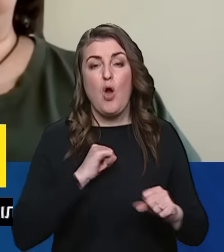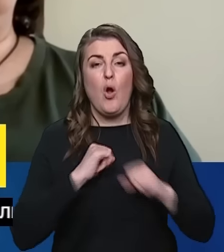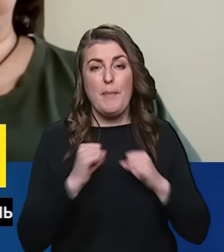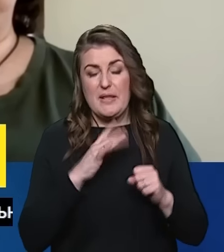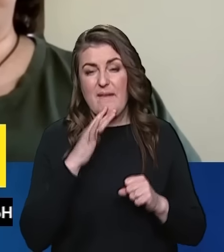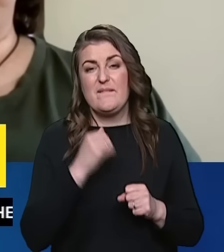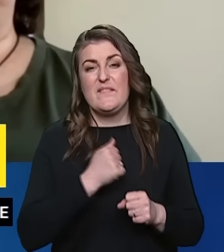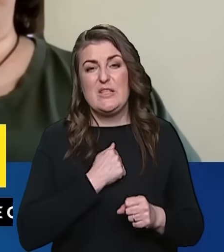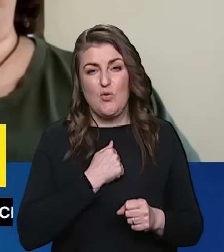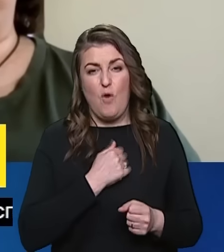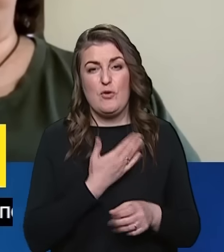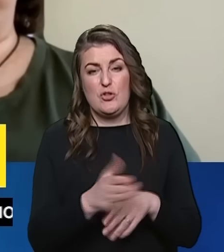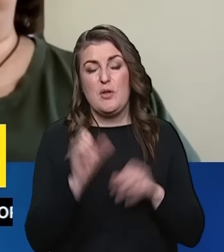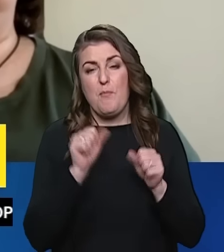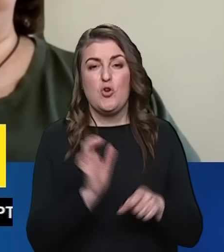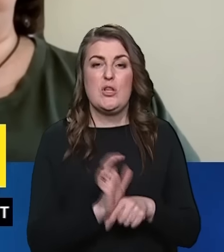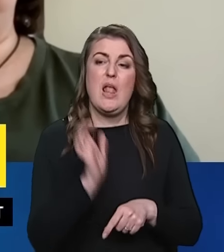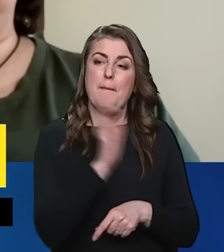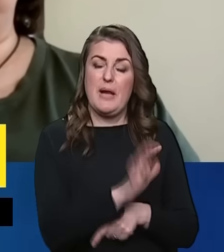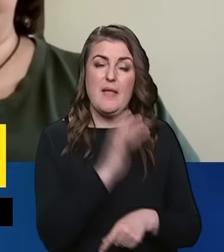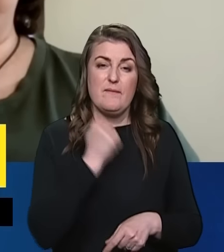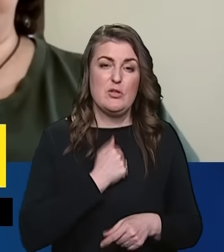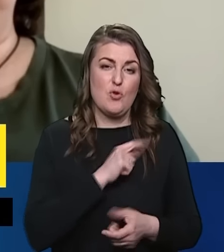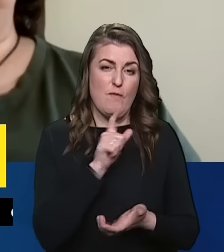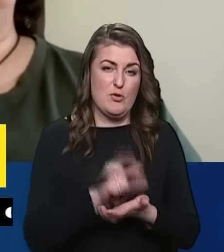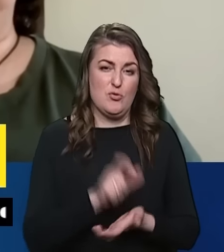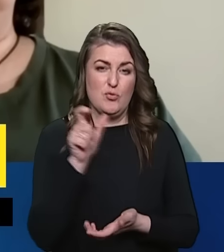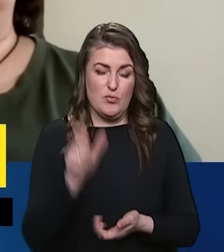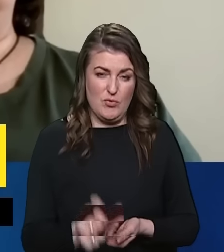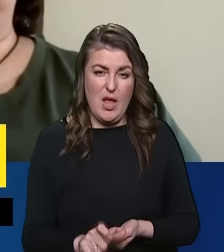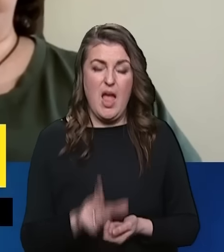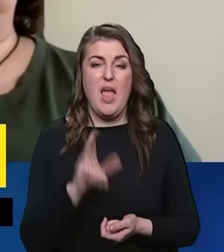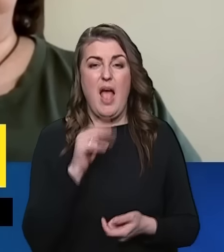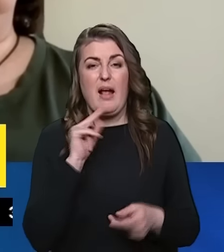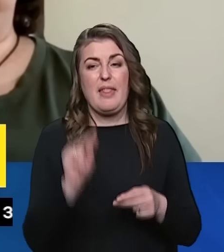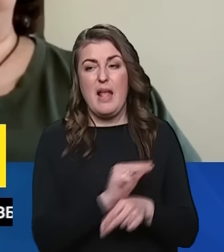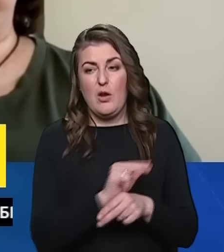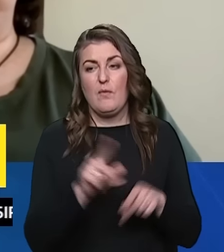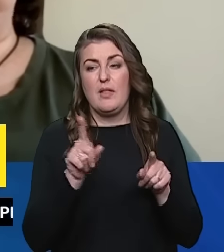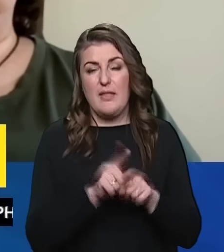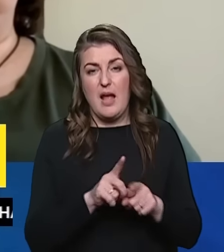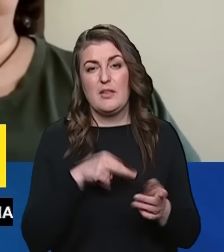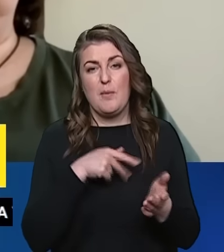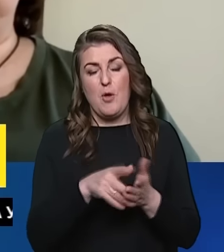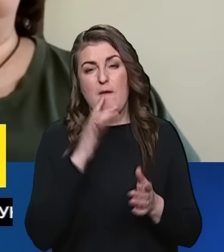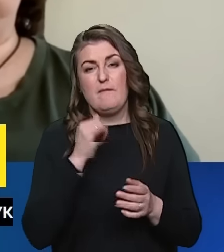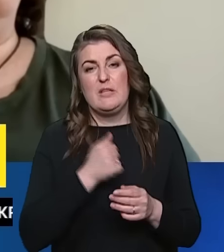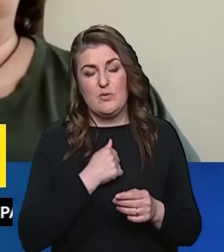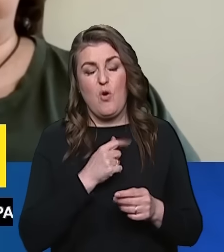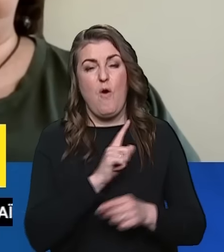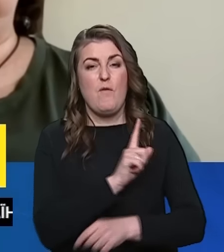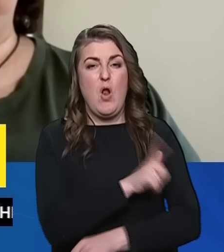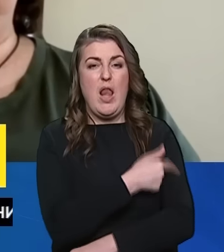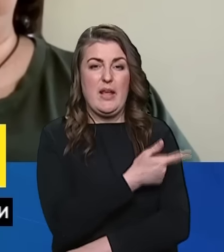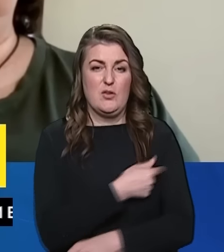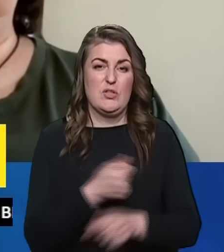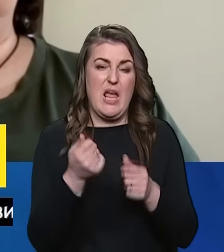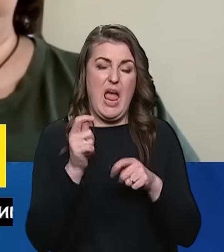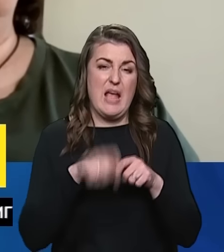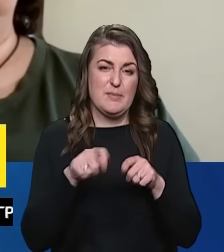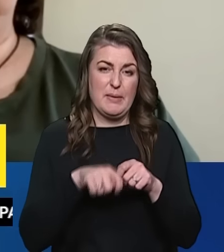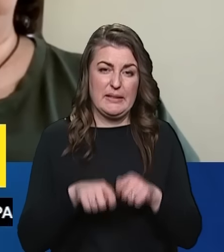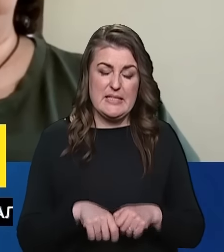командир військової частини може направити військового службовця як на лікування, так і на проходження військово-лікарської експеріза.